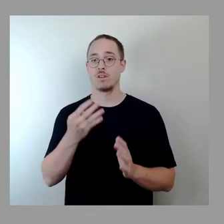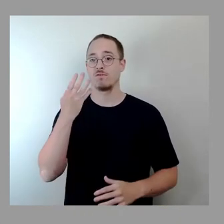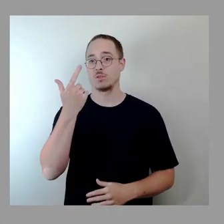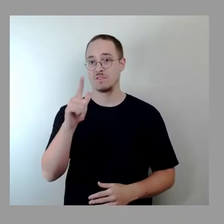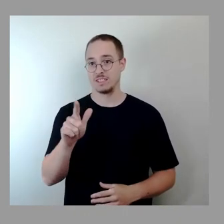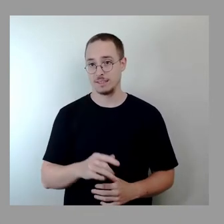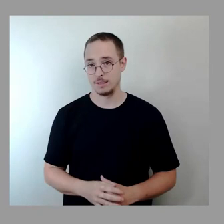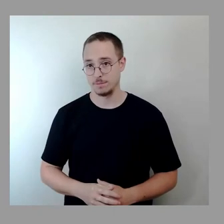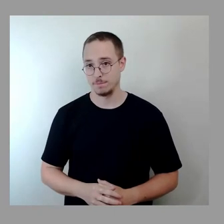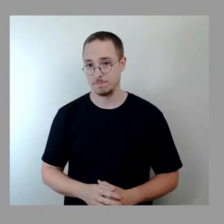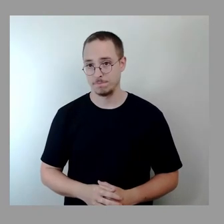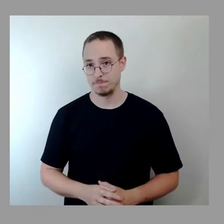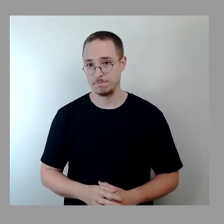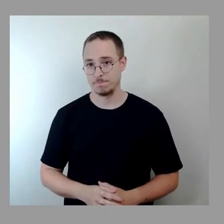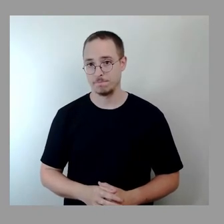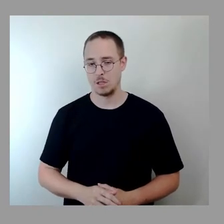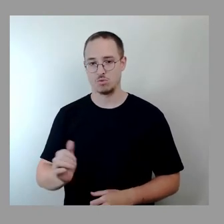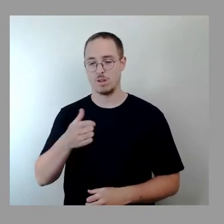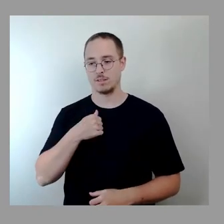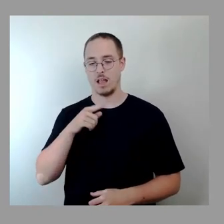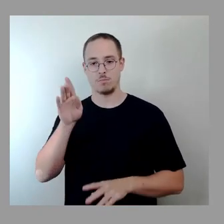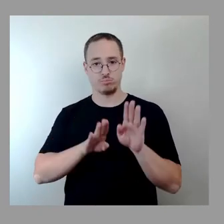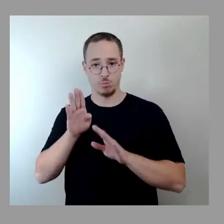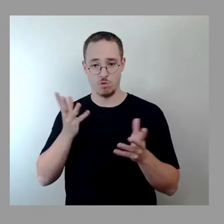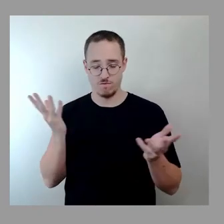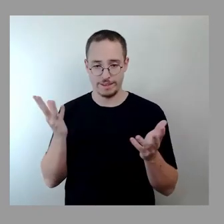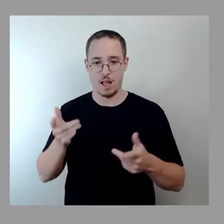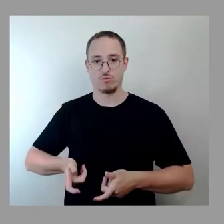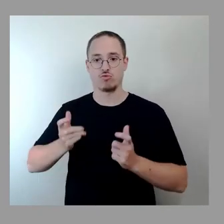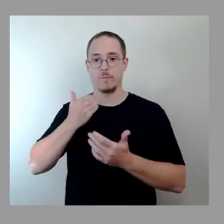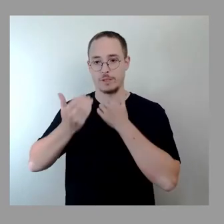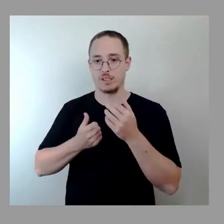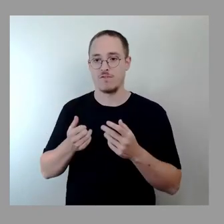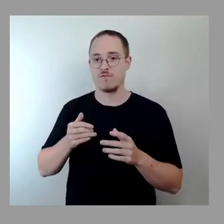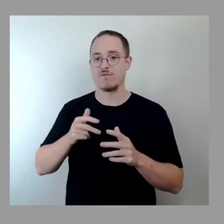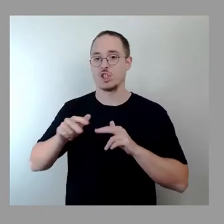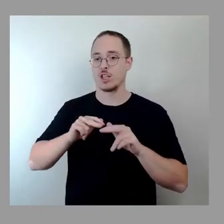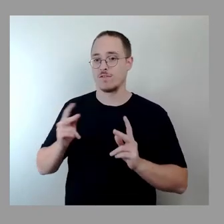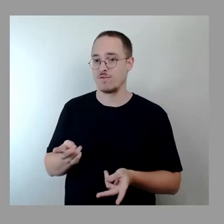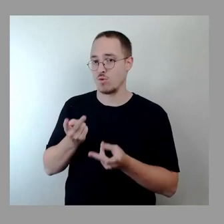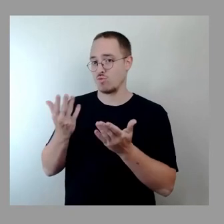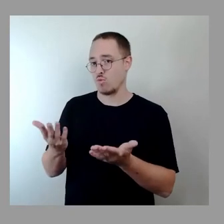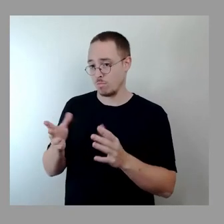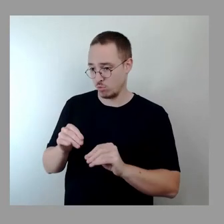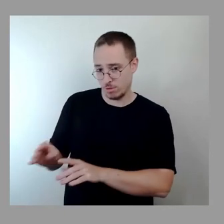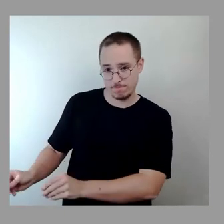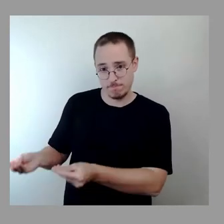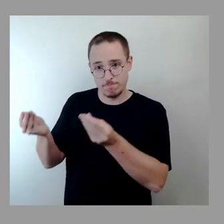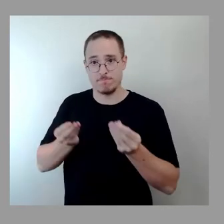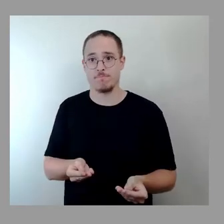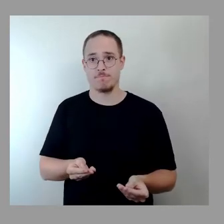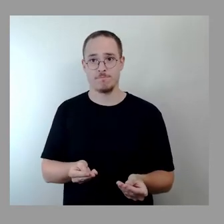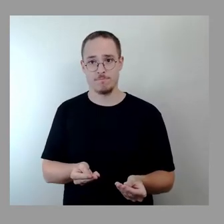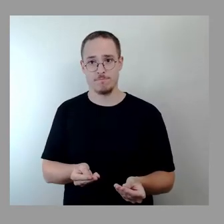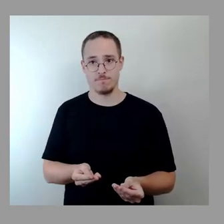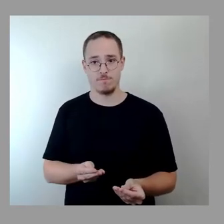zunächst stelle ich wieder hier zur Abstimmung den Ausschussbericht Wirtschaftsförderung zu nutzen, wer hier zustimmen kann,